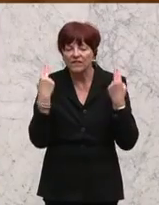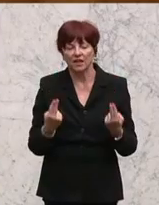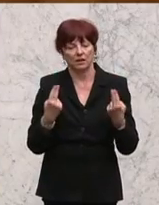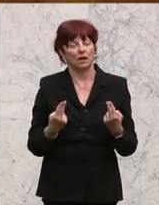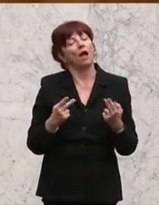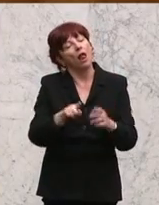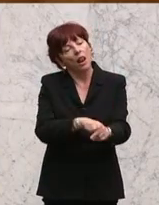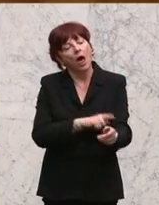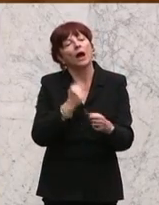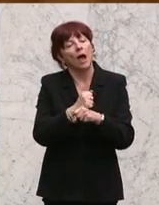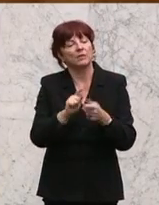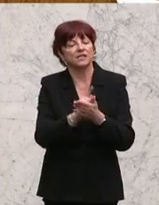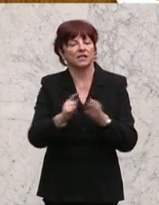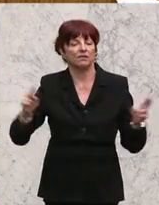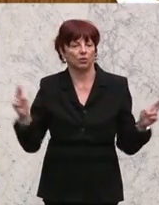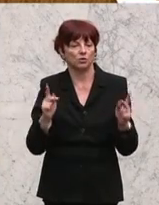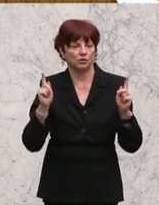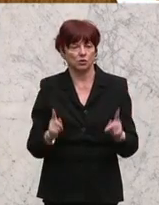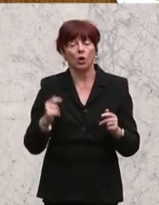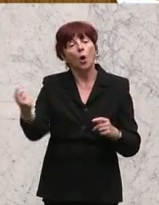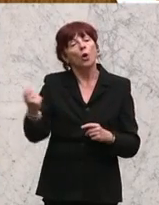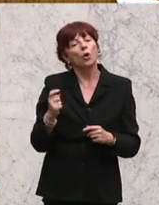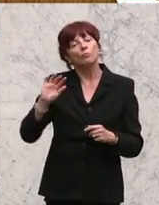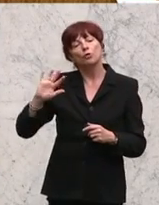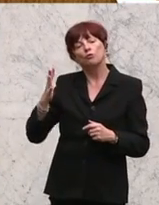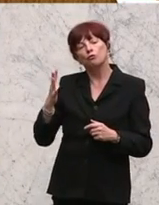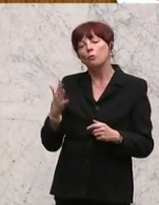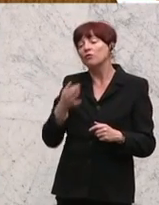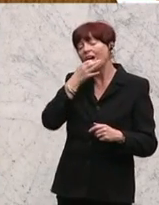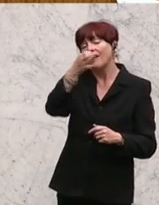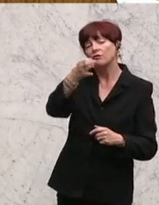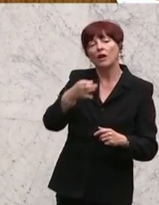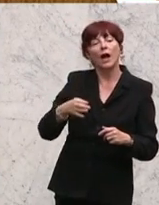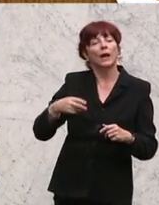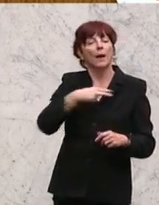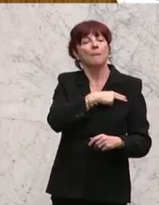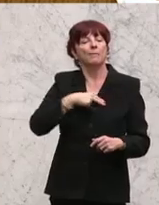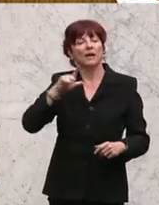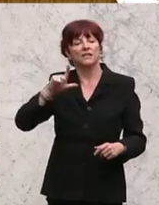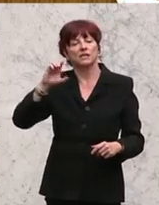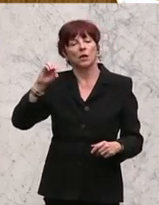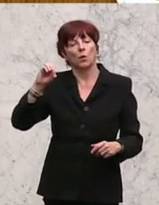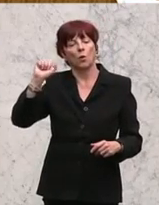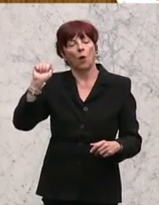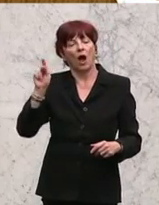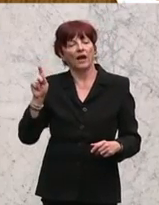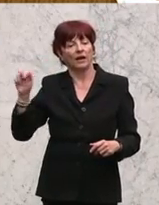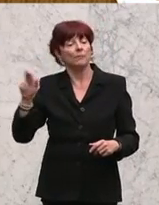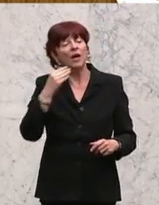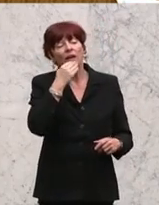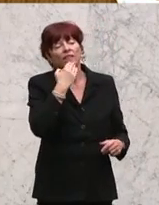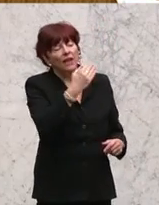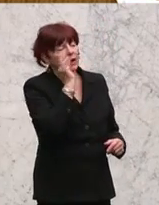Damit gelangen wir zur fünften Anfrage des Herrn Abg. Mag. Loacker. Danke, Frau Präsidentin. Guten Morgen, Herr